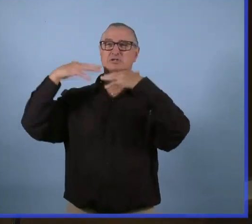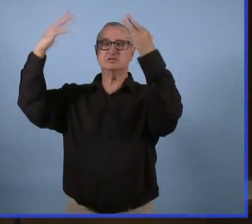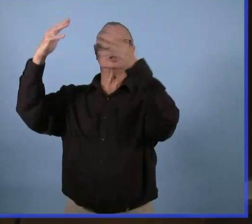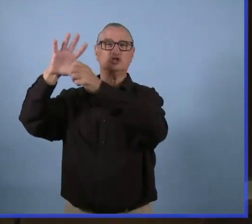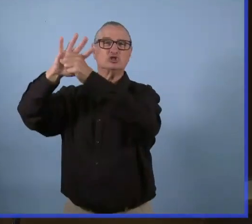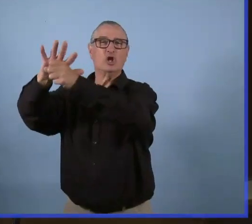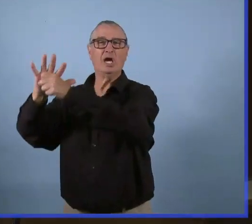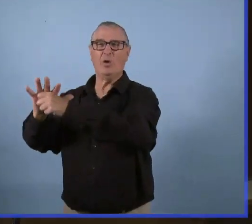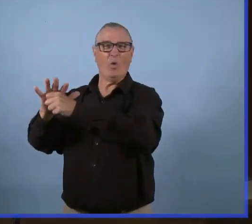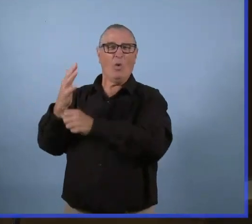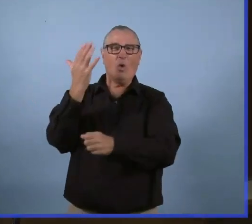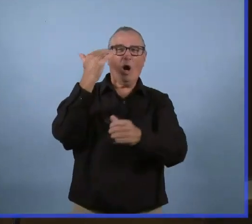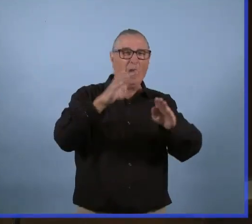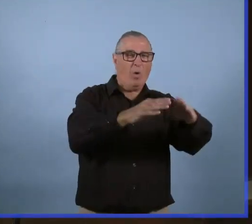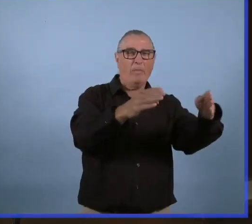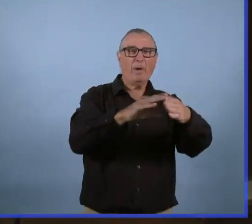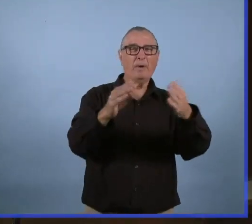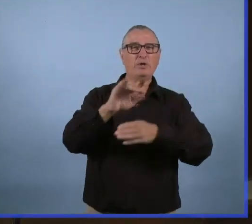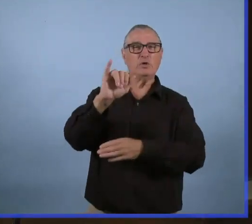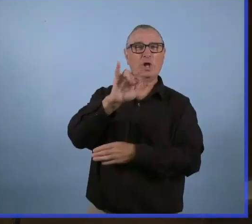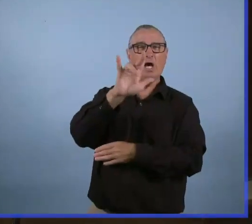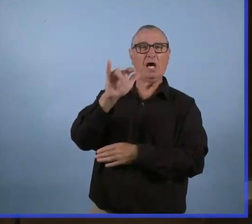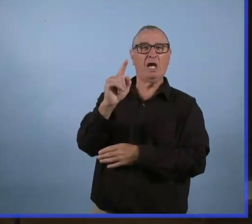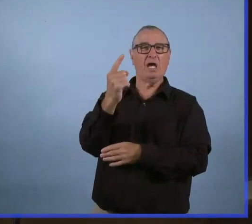une réouverture au 1er juillet.